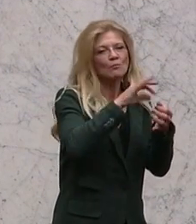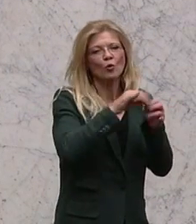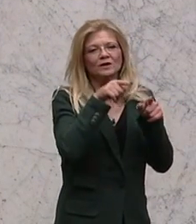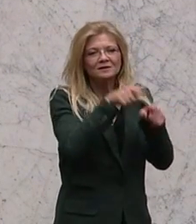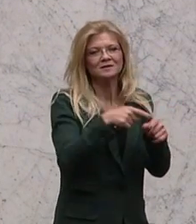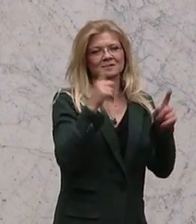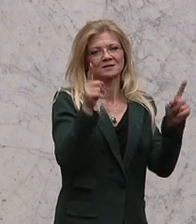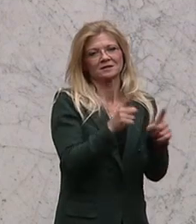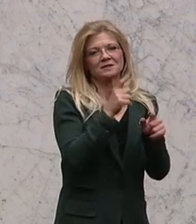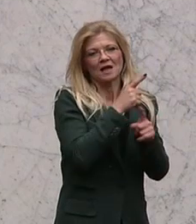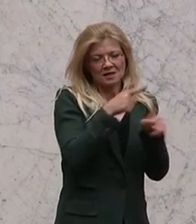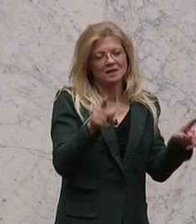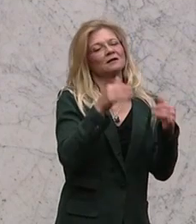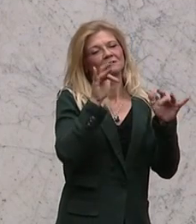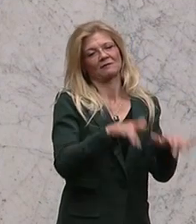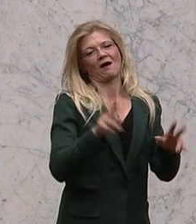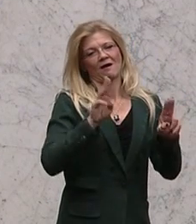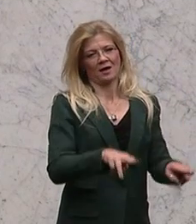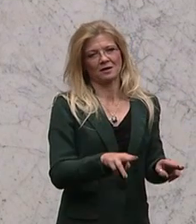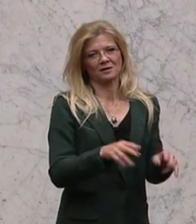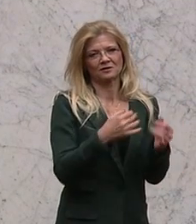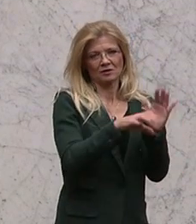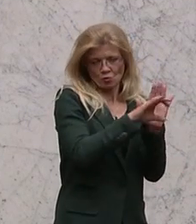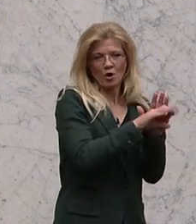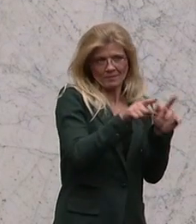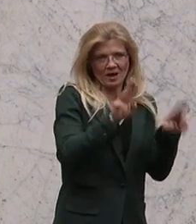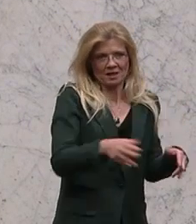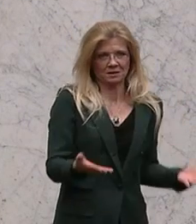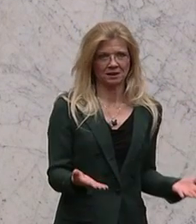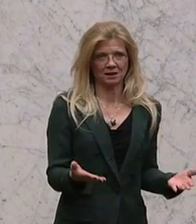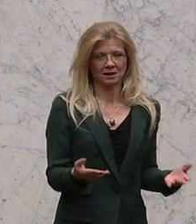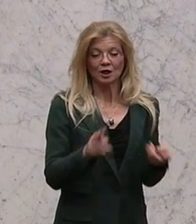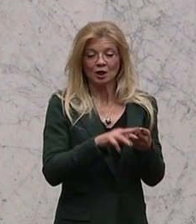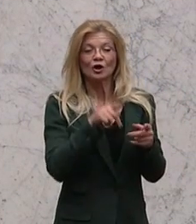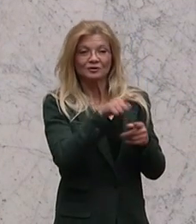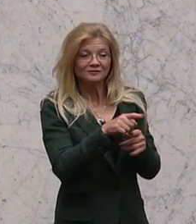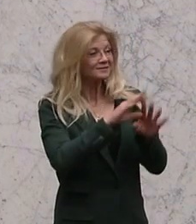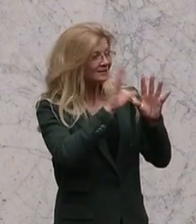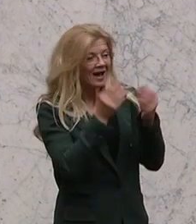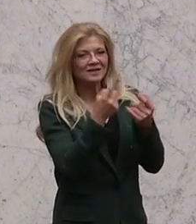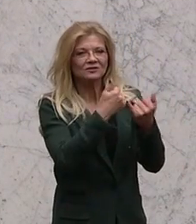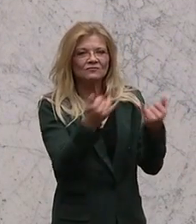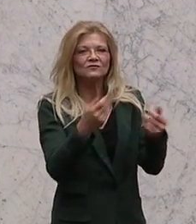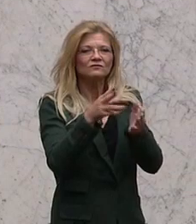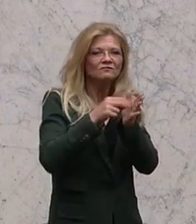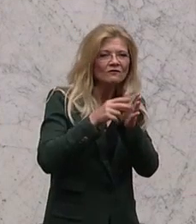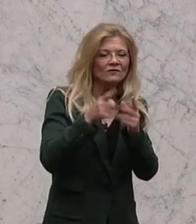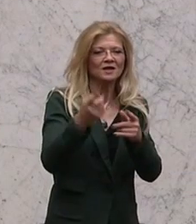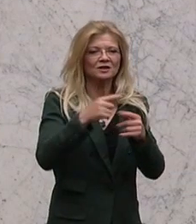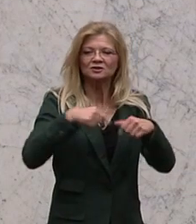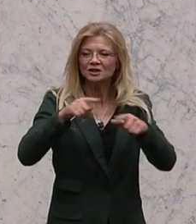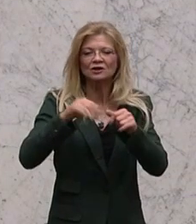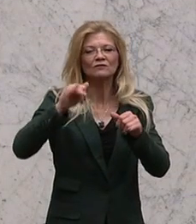Und diese Rechte werden von verschiedenen Verwertungsgesellschaften wahrgenommen. Und mit allen Verwertungsgesellschaften ist eine Vereinbarung, also ein